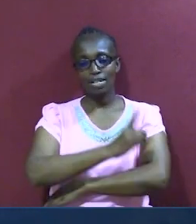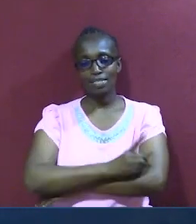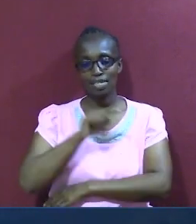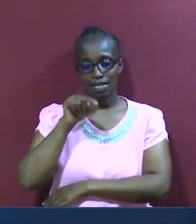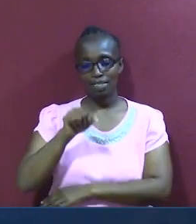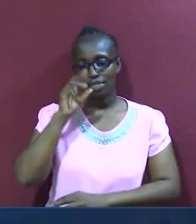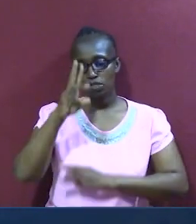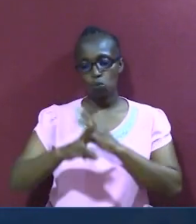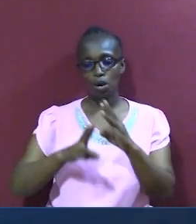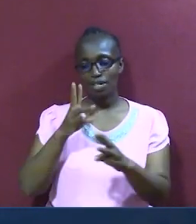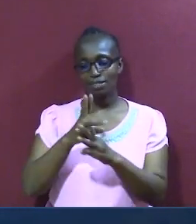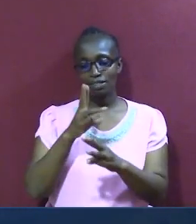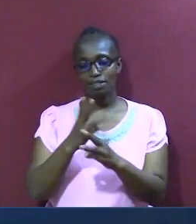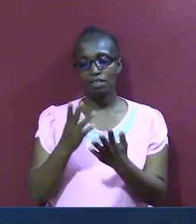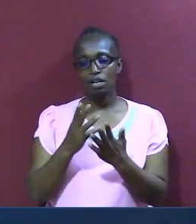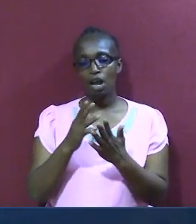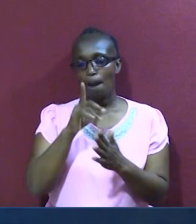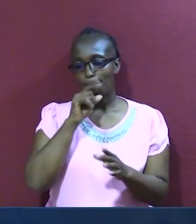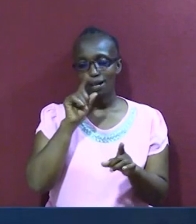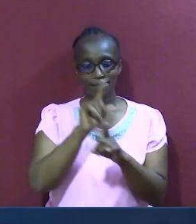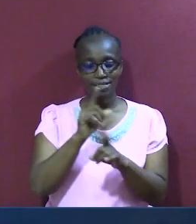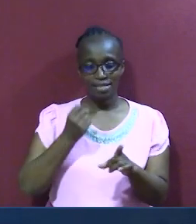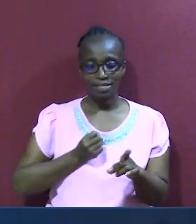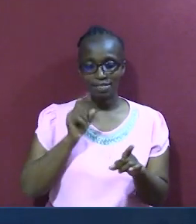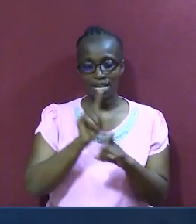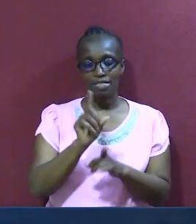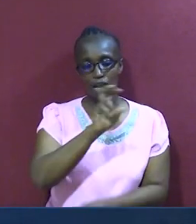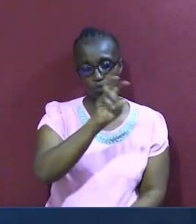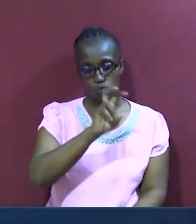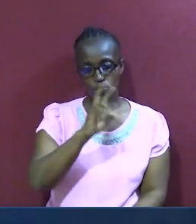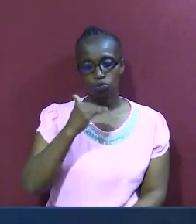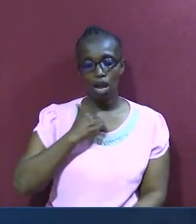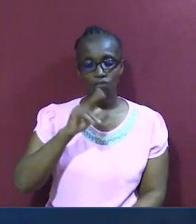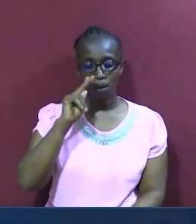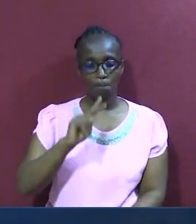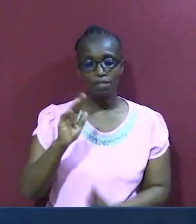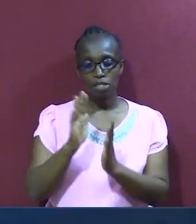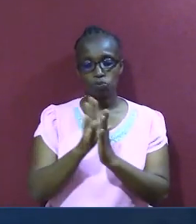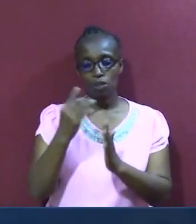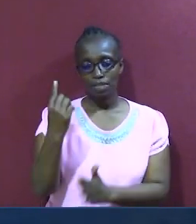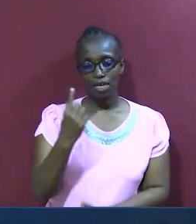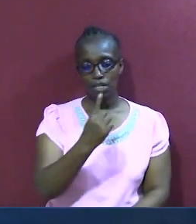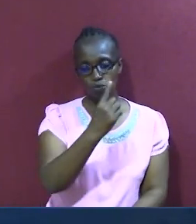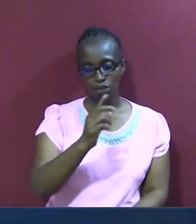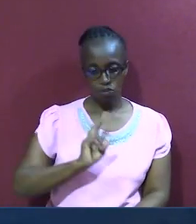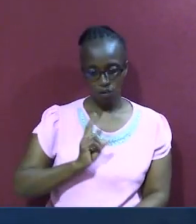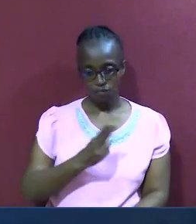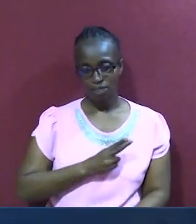kwa hivyo nduku mpendwa, tafuta kuwa na amani na kila mtu, na utaweza